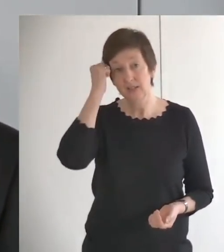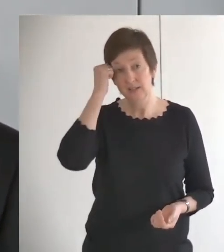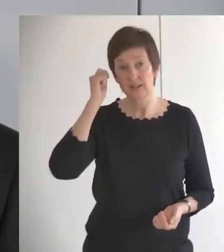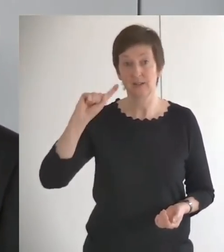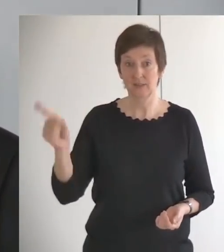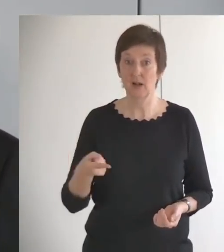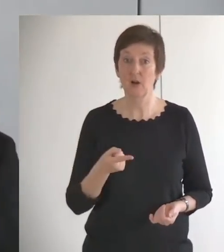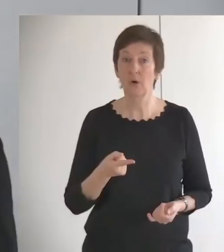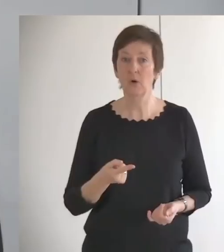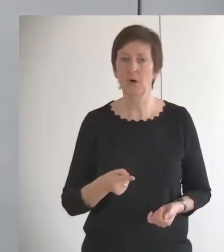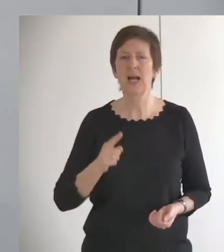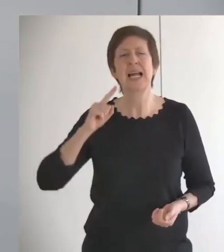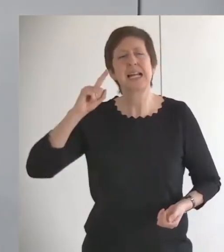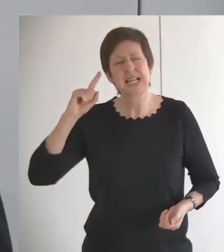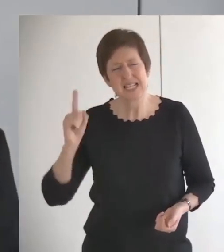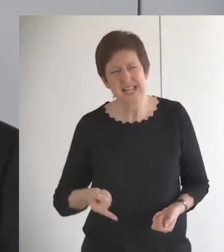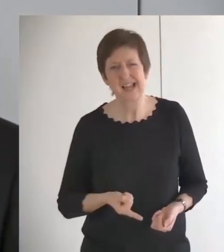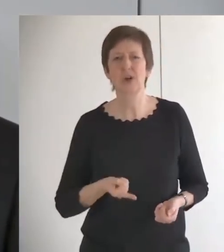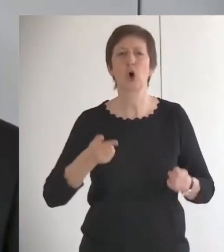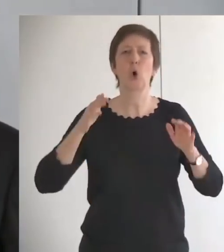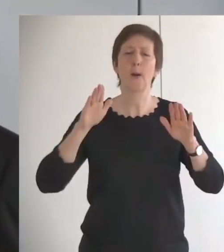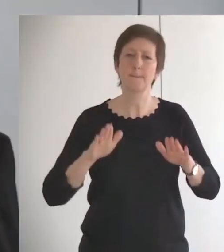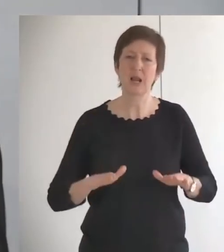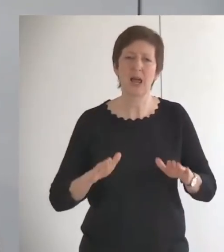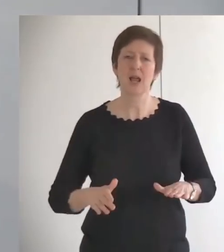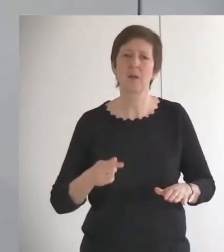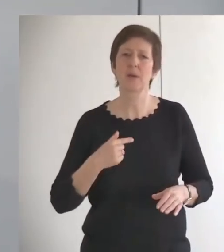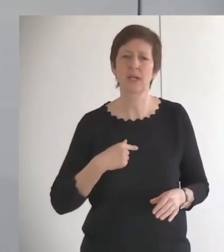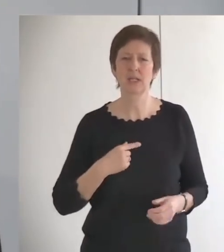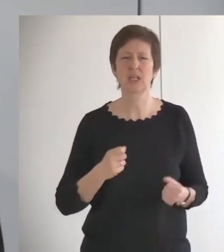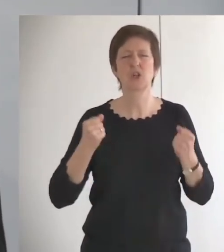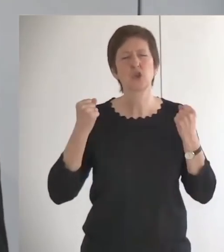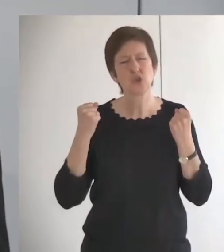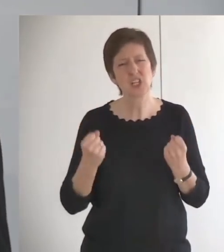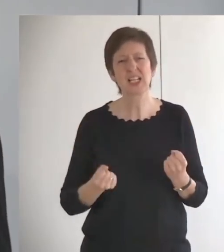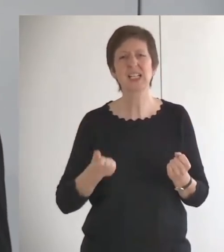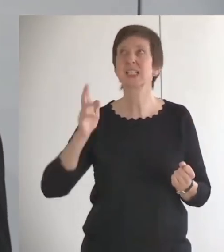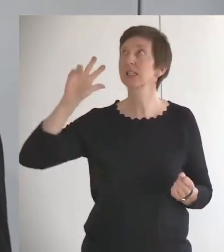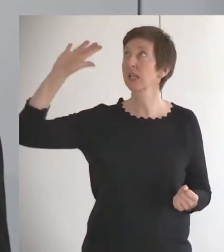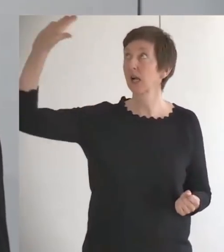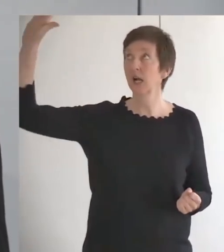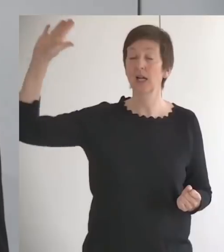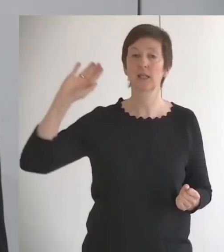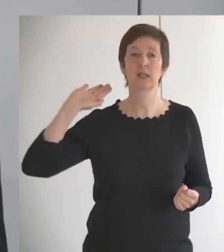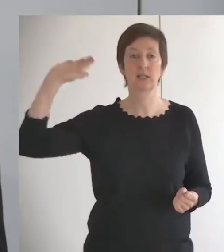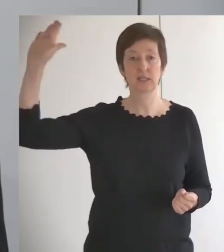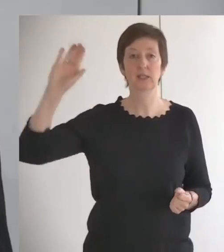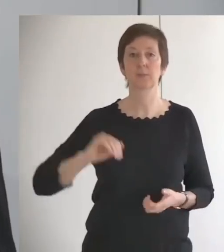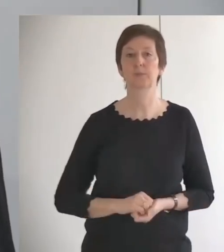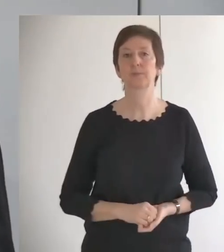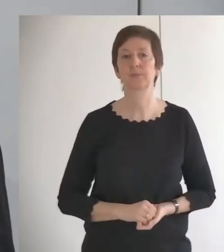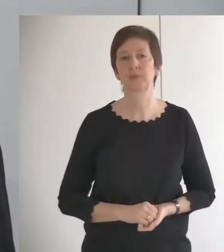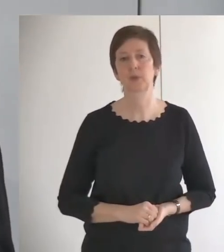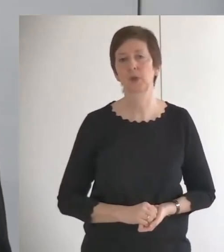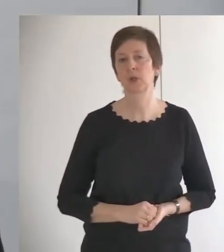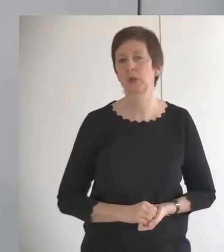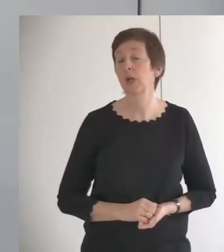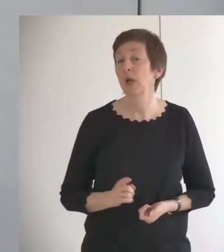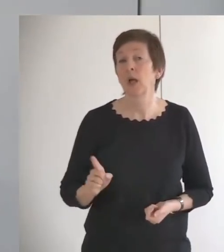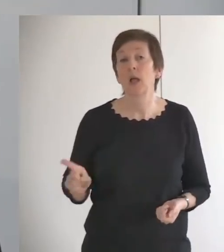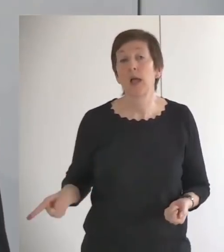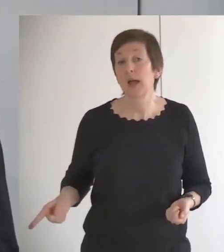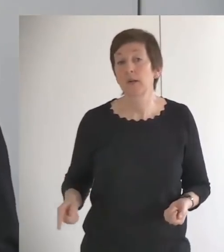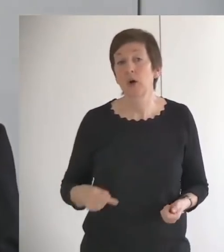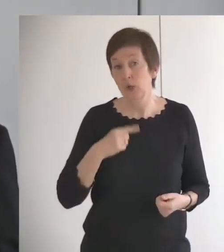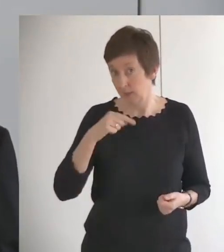besondere Wort, dennoch bleibe ich stets an dir. Ja, man hätte vielleicht auch in diesem Moment sagen können